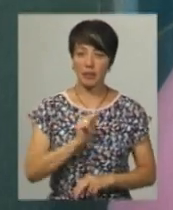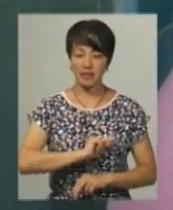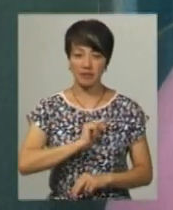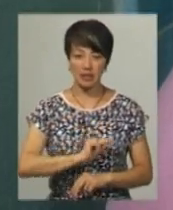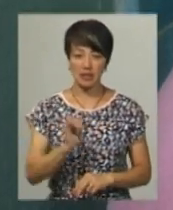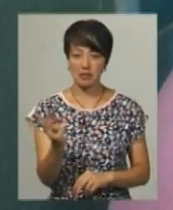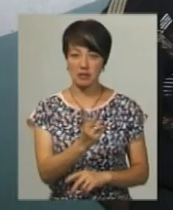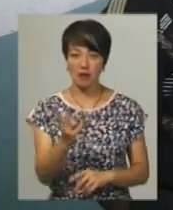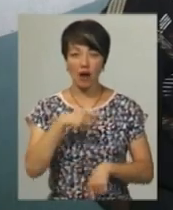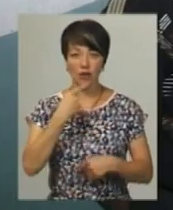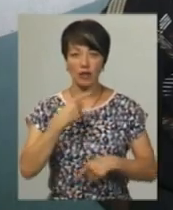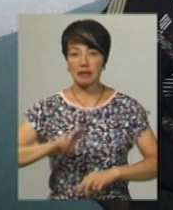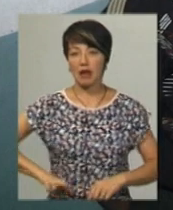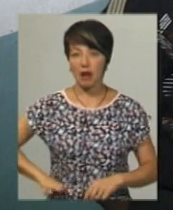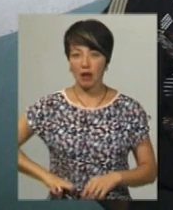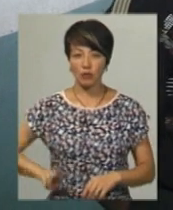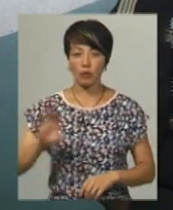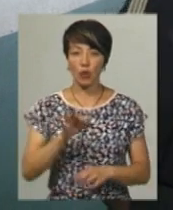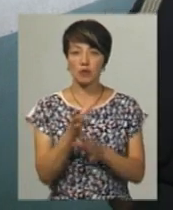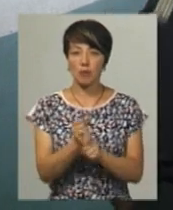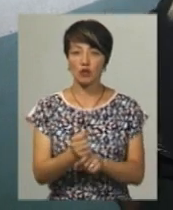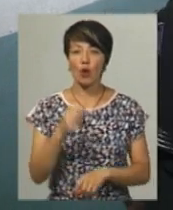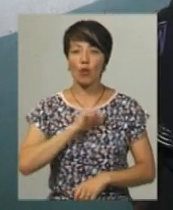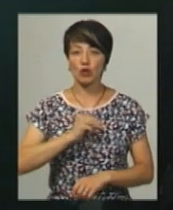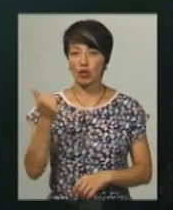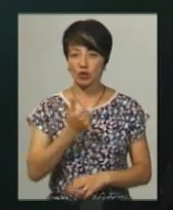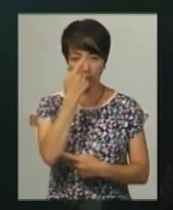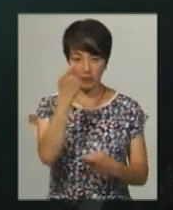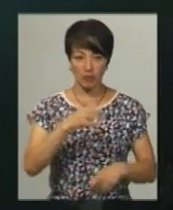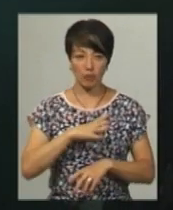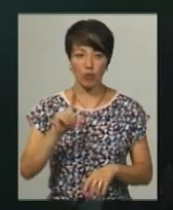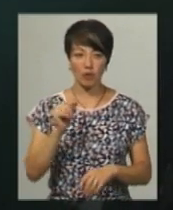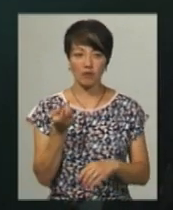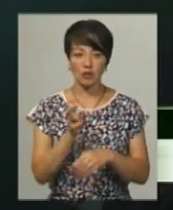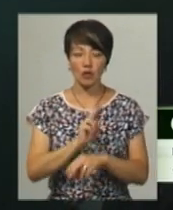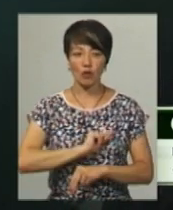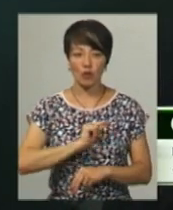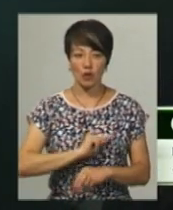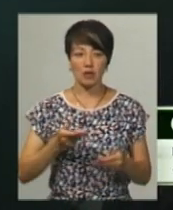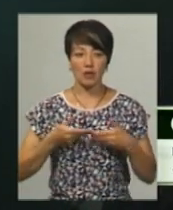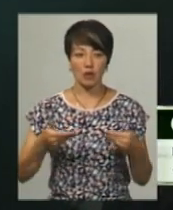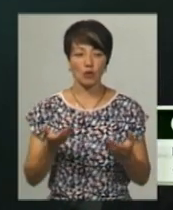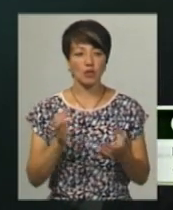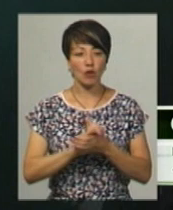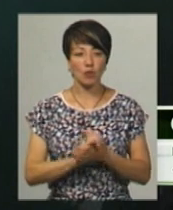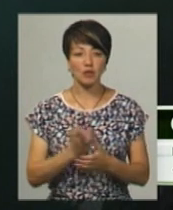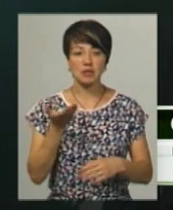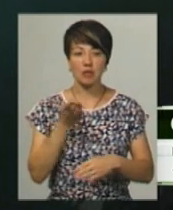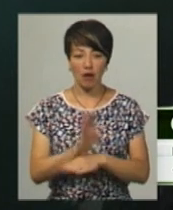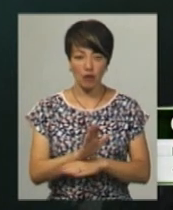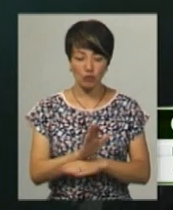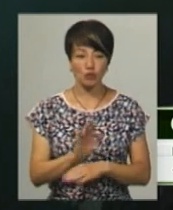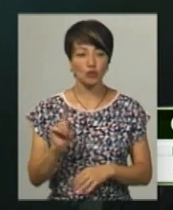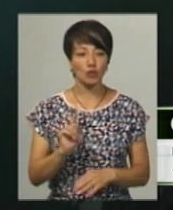Серветник та Олена Белінська кажуть, директор про зменшення робочого тижня їх не попередив. В понеділок ми вийшли на роботу, нас ознайомили з наказом,